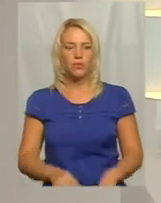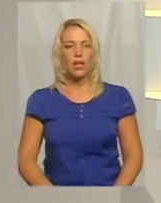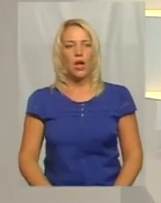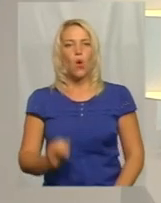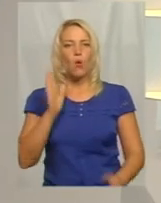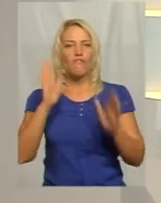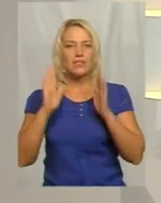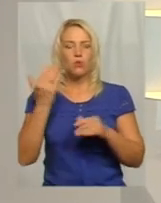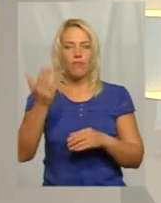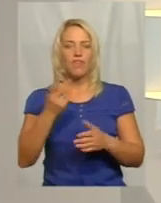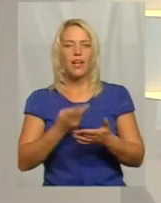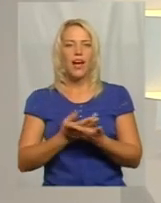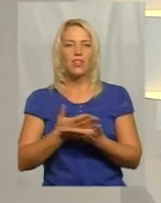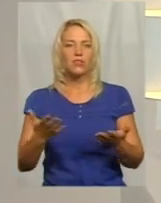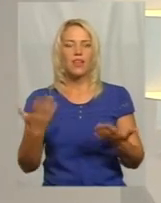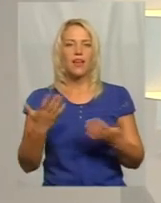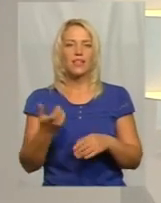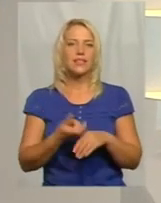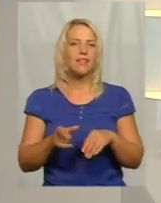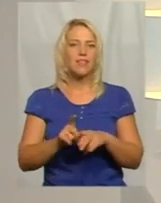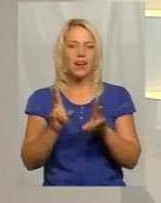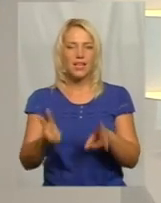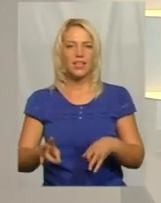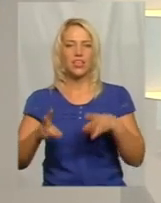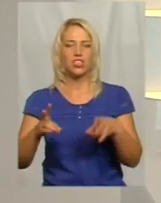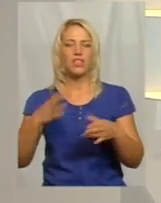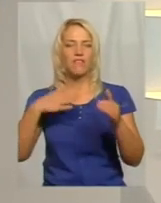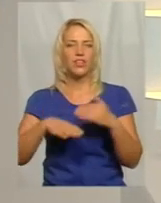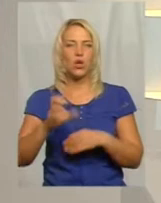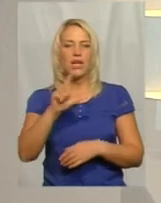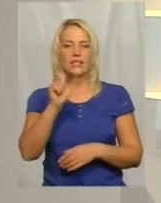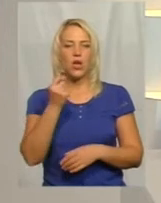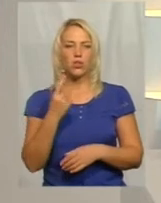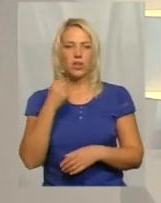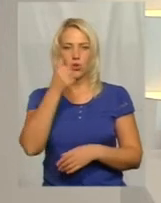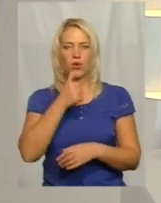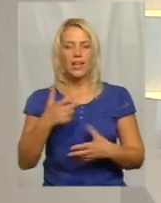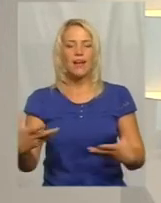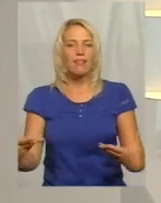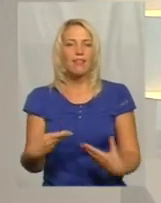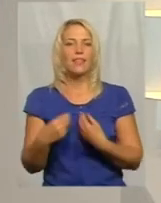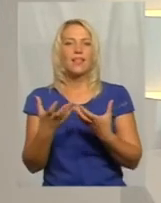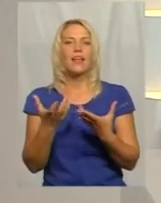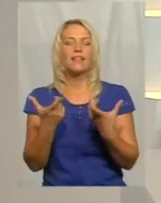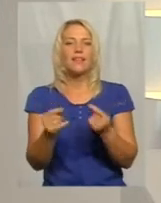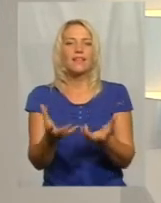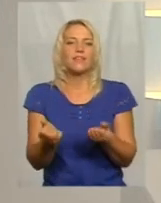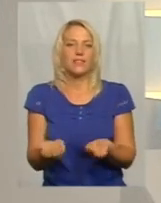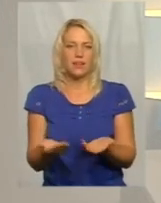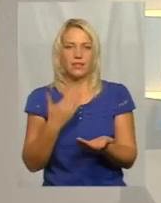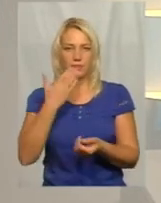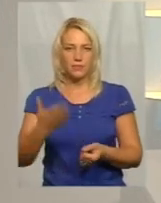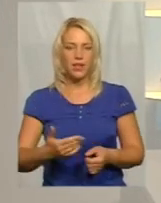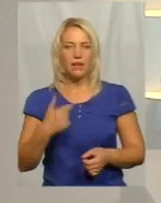анонсували якесь найліричніше відео за 11 років? Натхнення де почерпнули для найліричнішого? Я